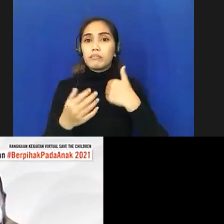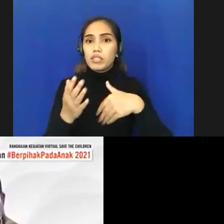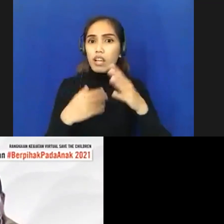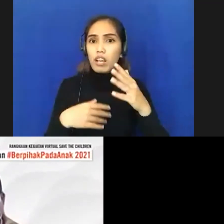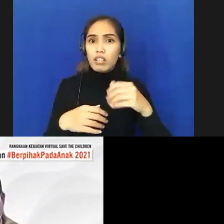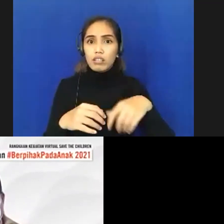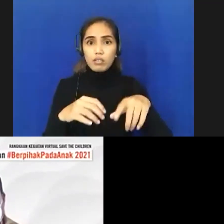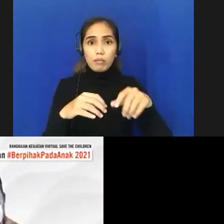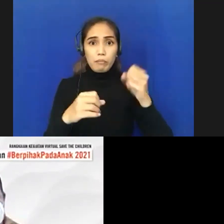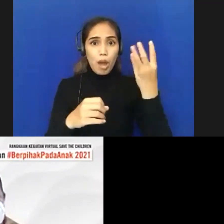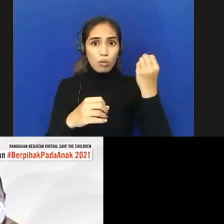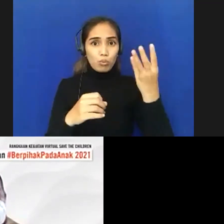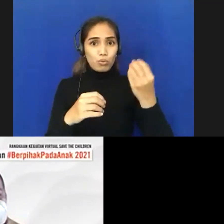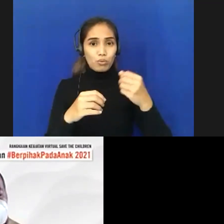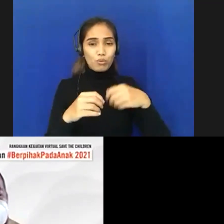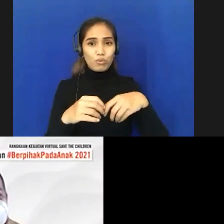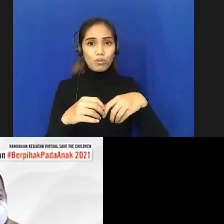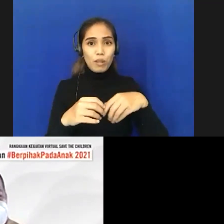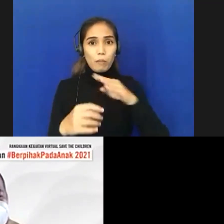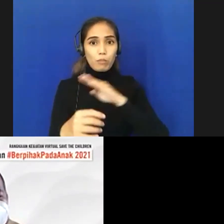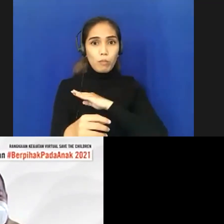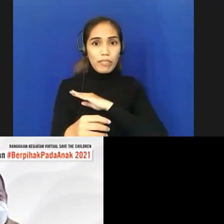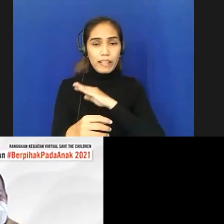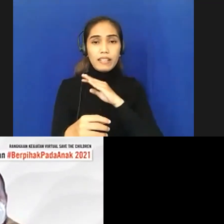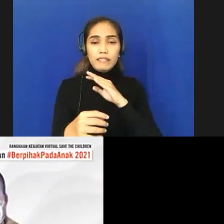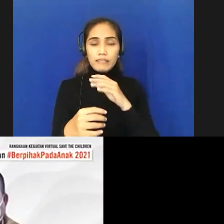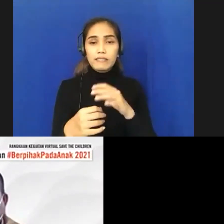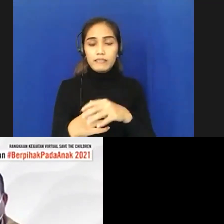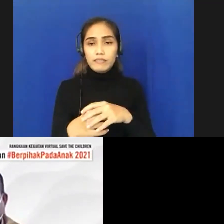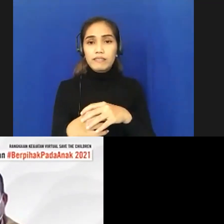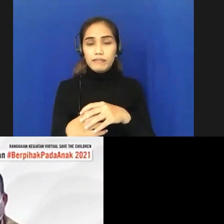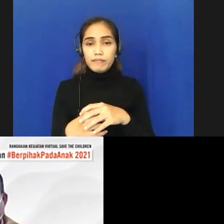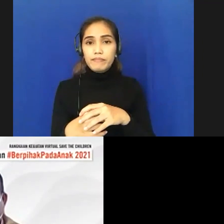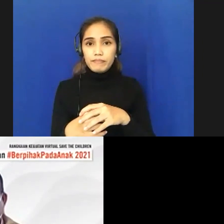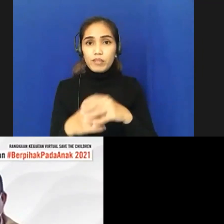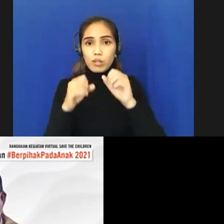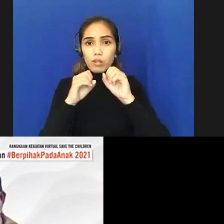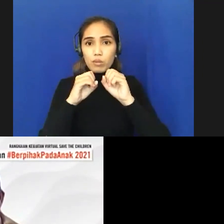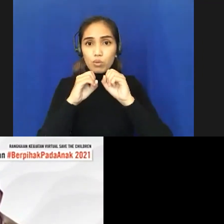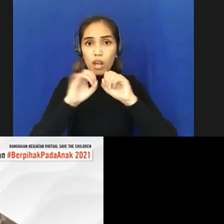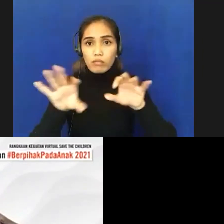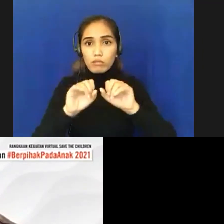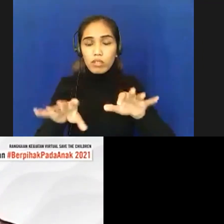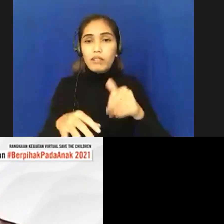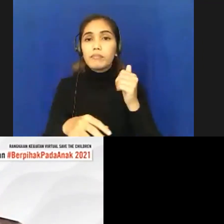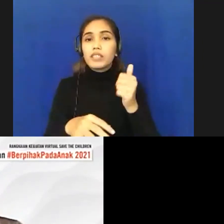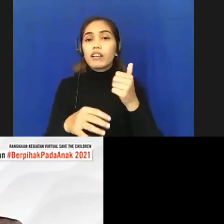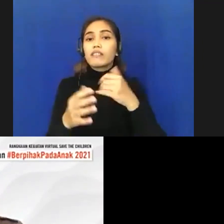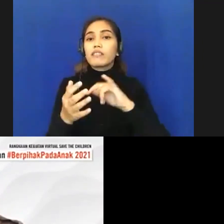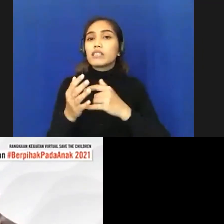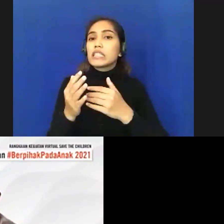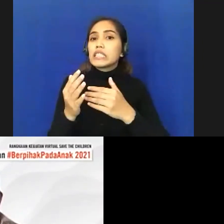edaran Bupati Suma Barat saya kira mungkin nanti secara teknis bisa disampaikan oleh